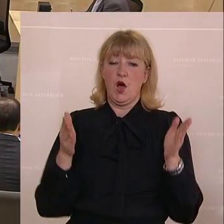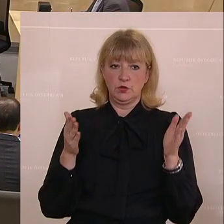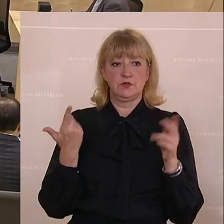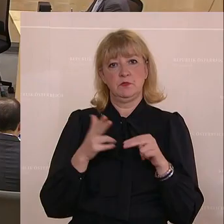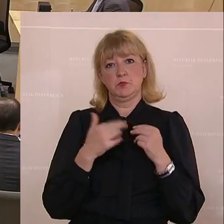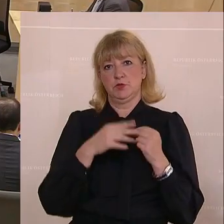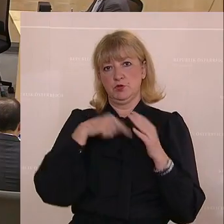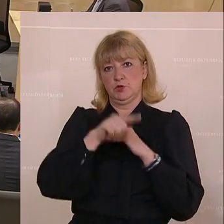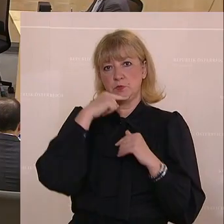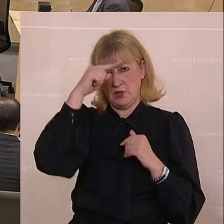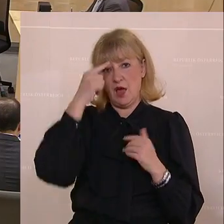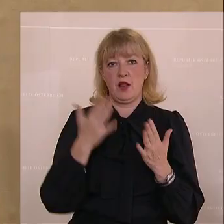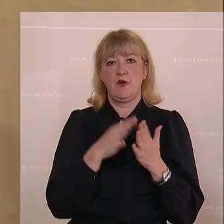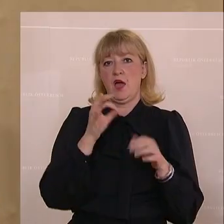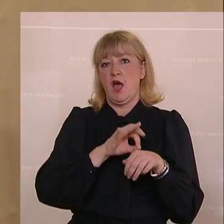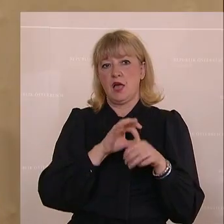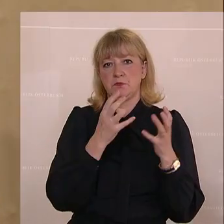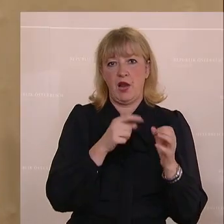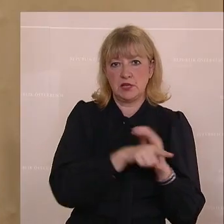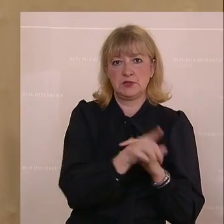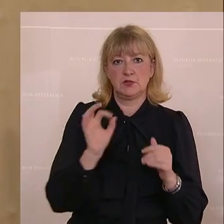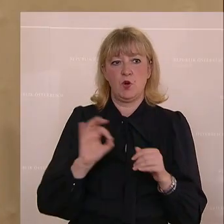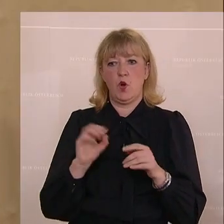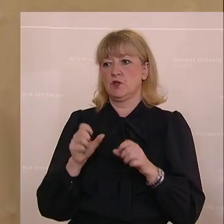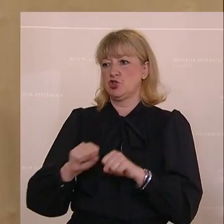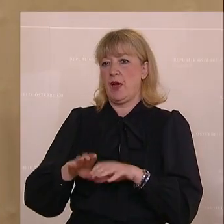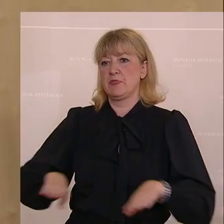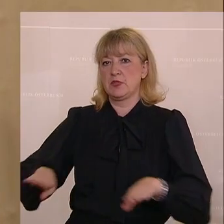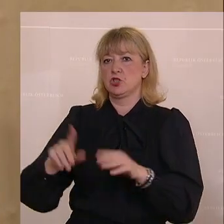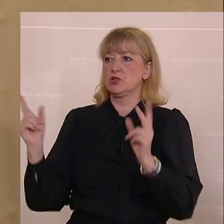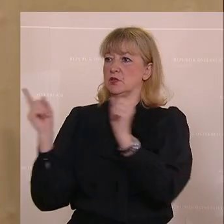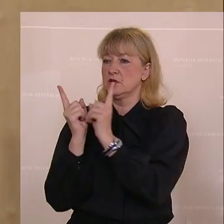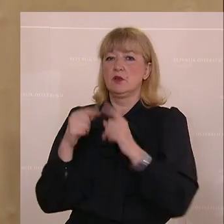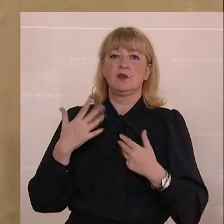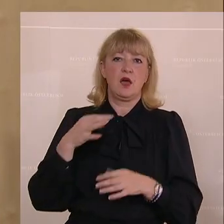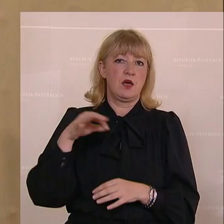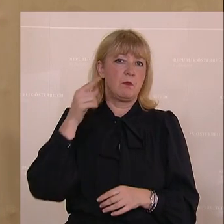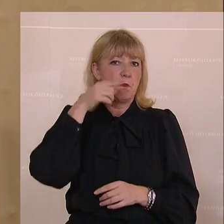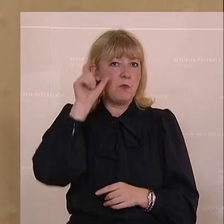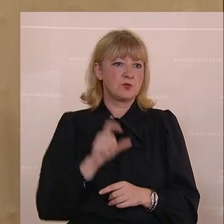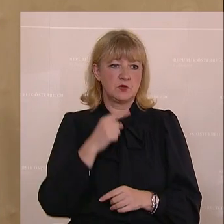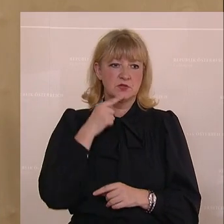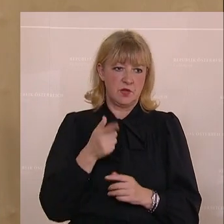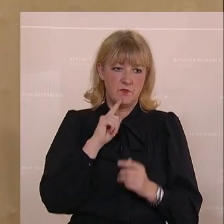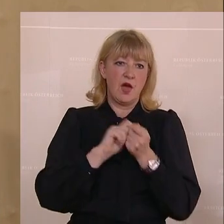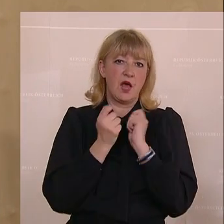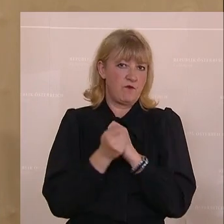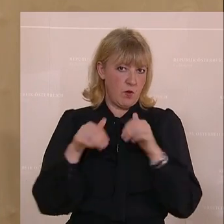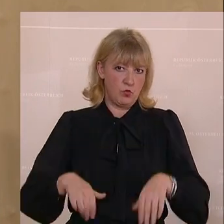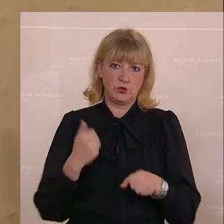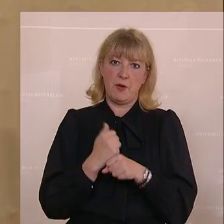Krankenhäuser, in Arzttraxen oder auch einfach nur zum Stammtisch gehen, wird Ihnen jede einzelne Person diesen Reformbedarf bestätigen.